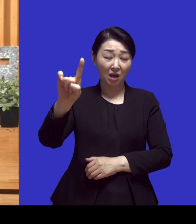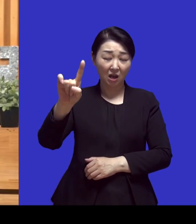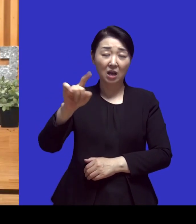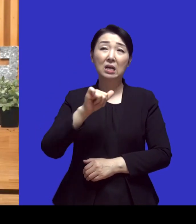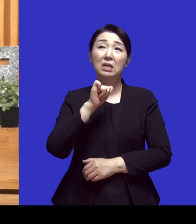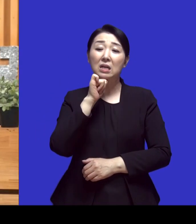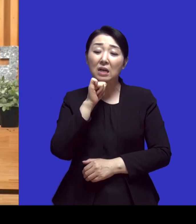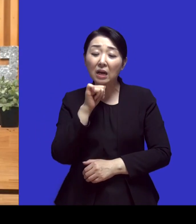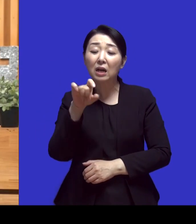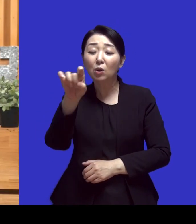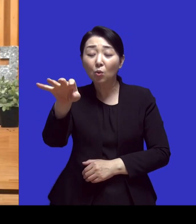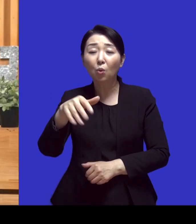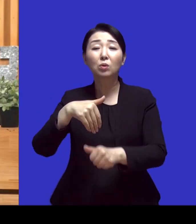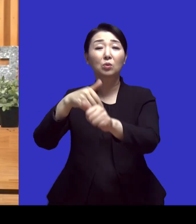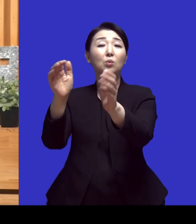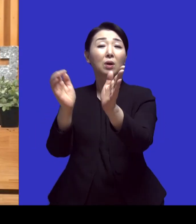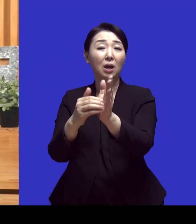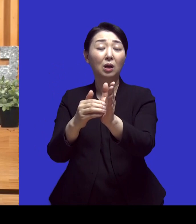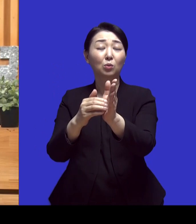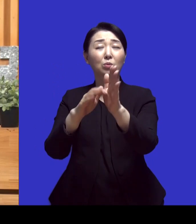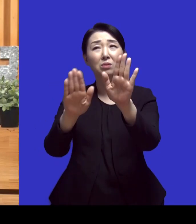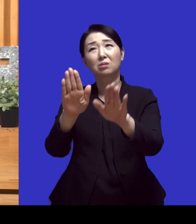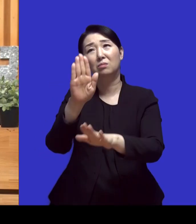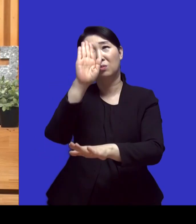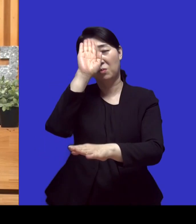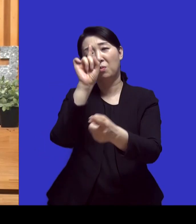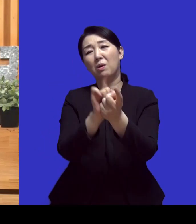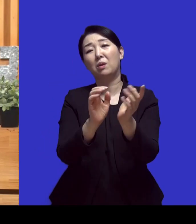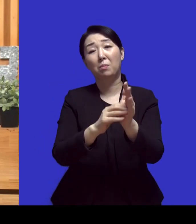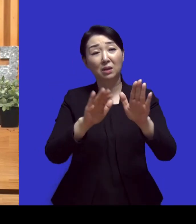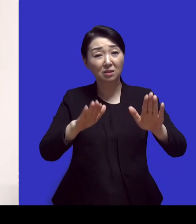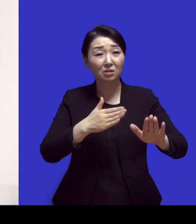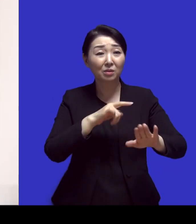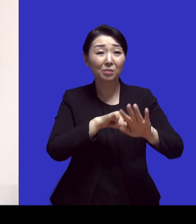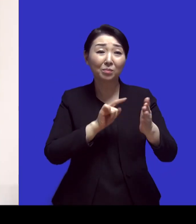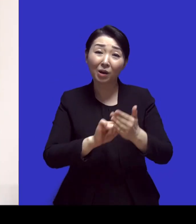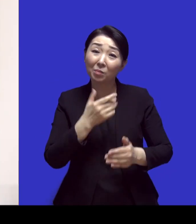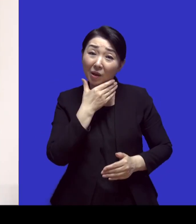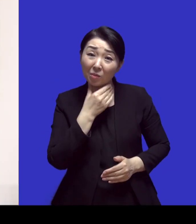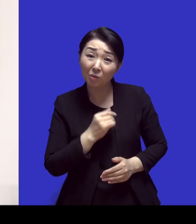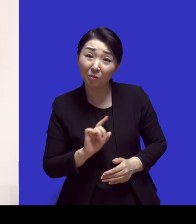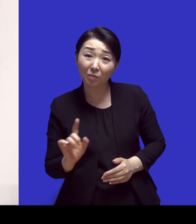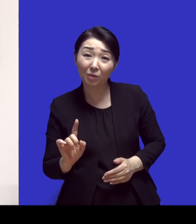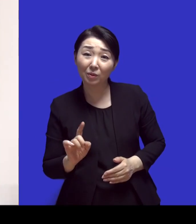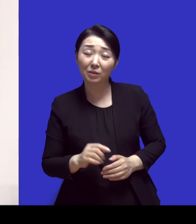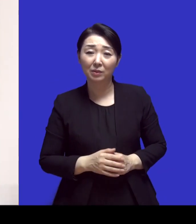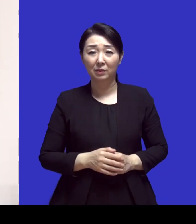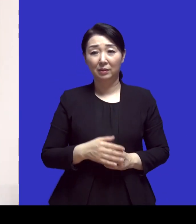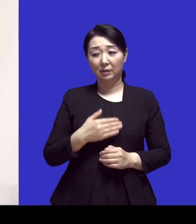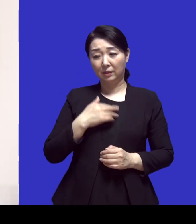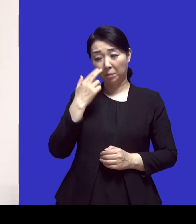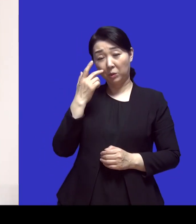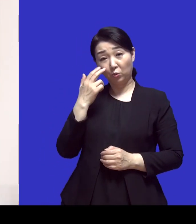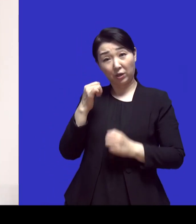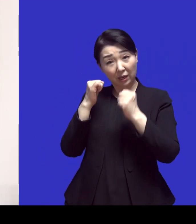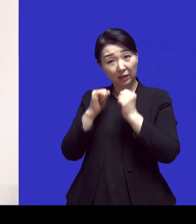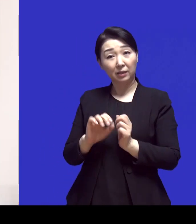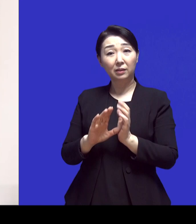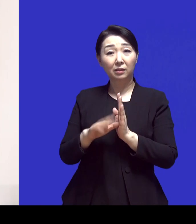하셨는데 성교사님은 지금 심정은 어떠세요? 행복하세요? 사실 저희가 이제 미국에 있을 때